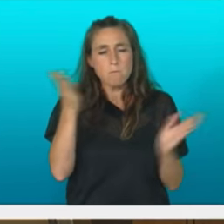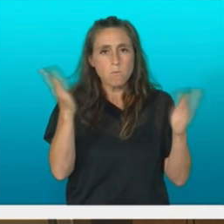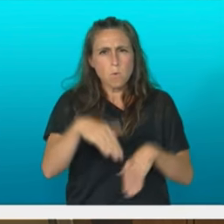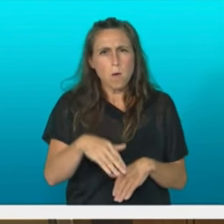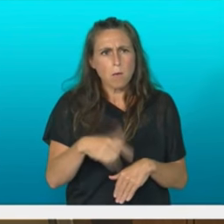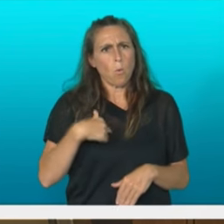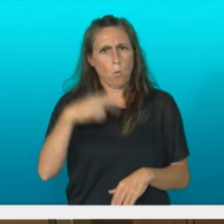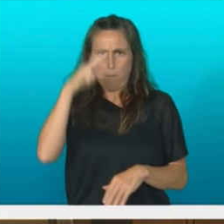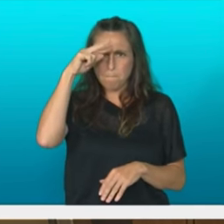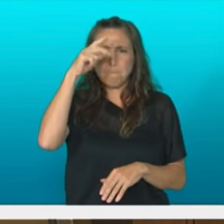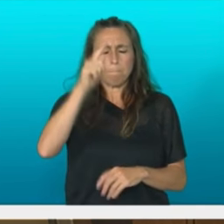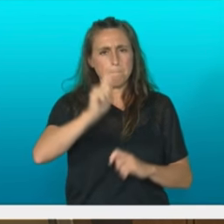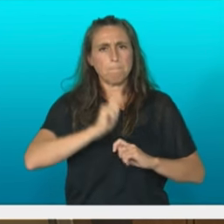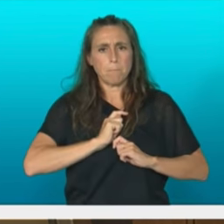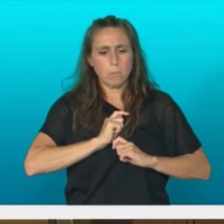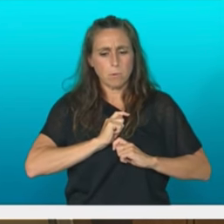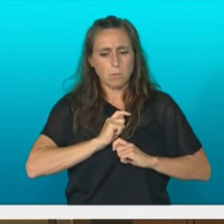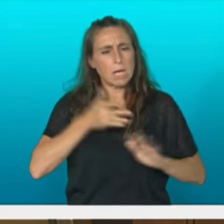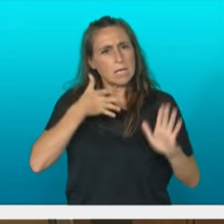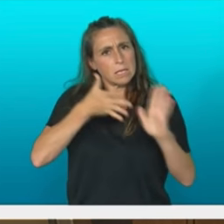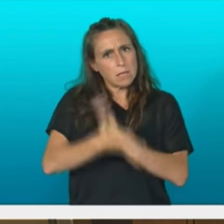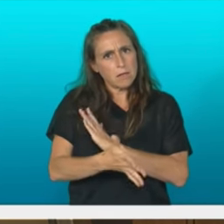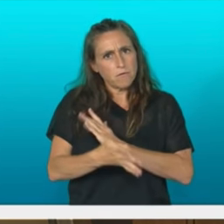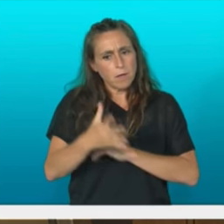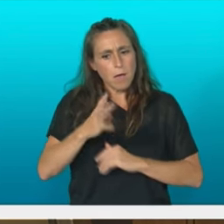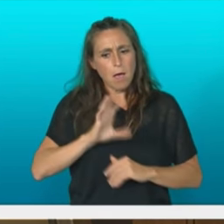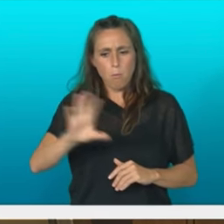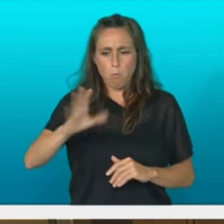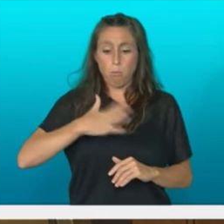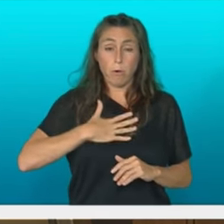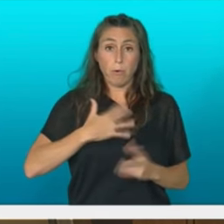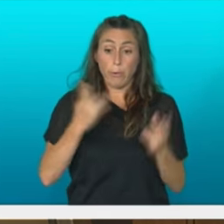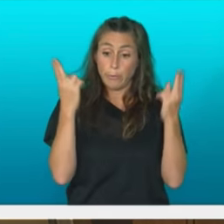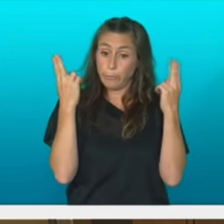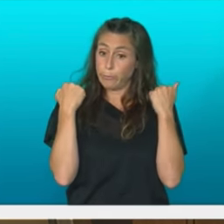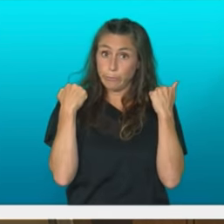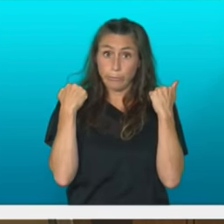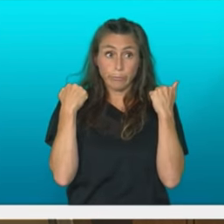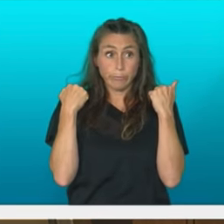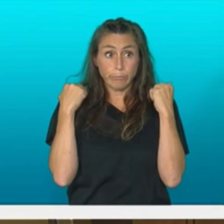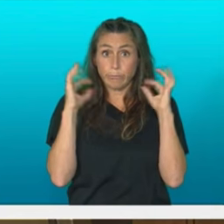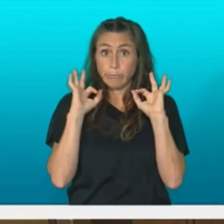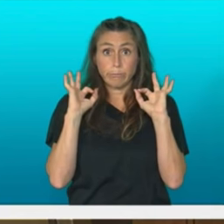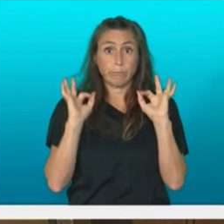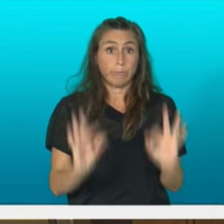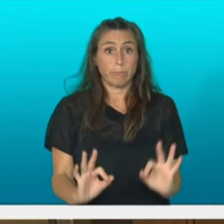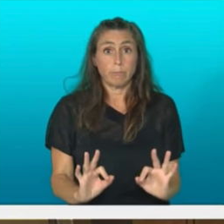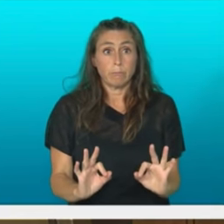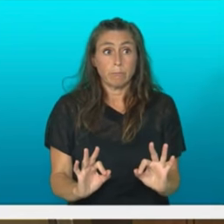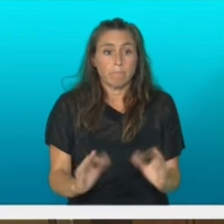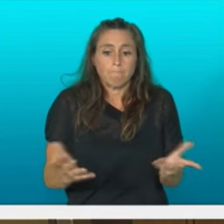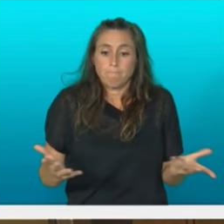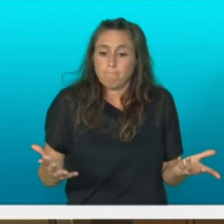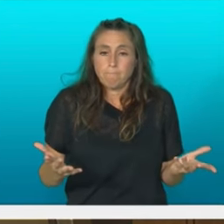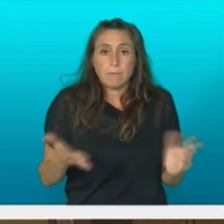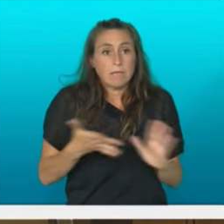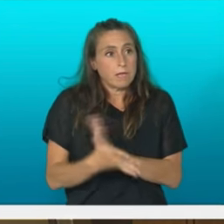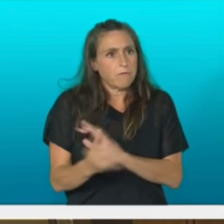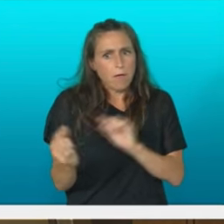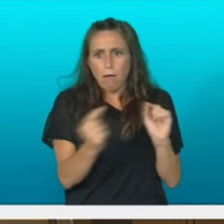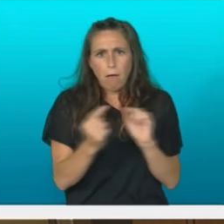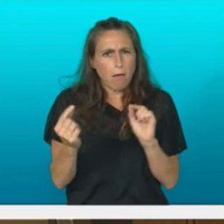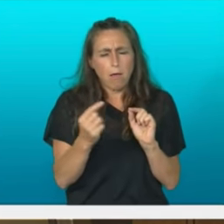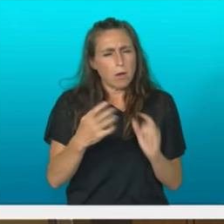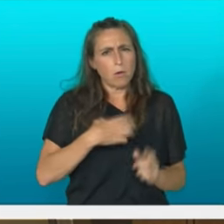horrek erri hau menegitera kondernatzen duelako eta horrek erri honi ezta baida bat ukatzen diolako